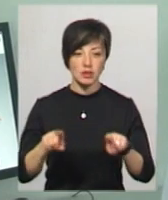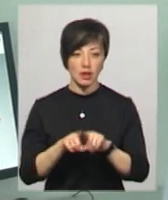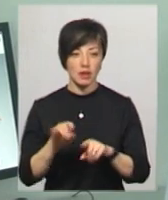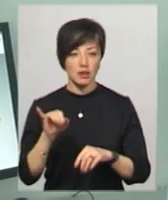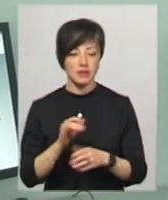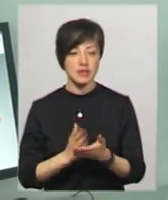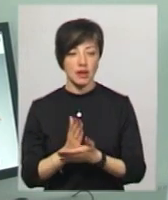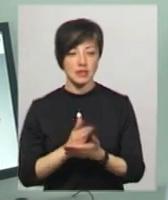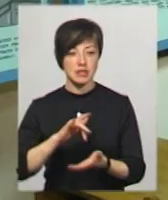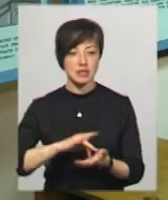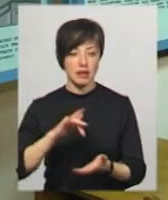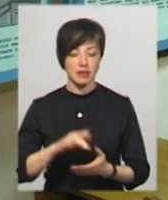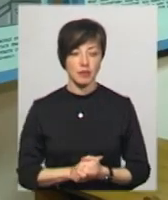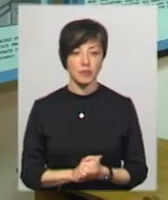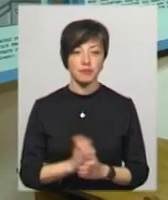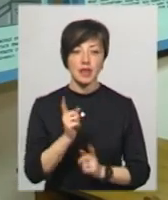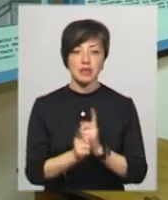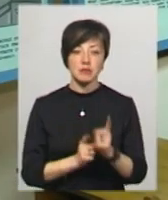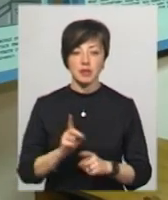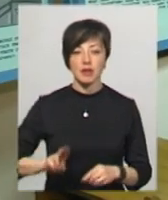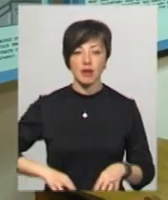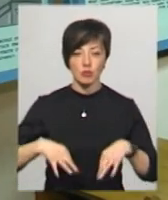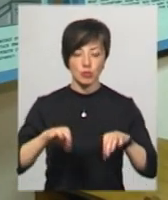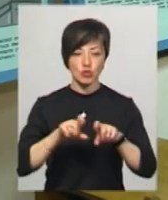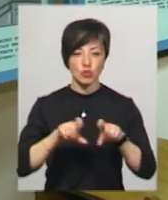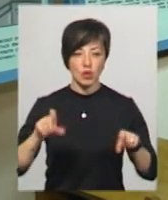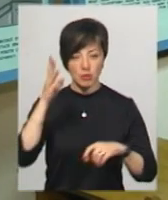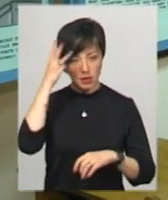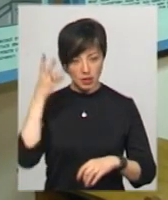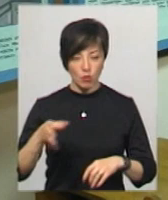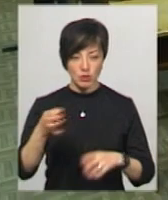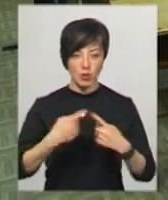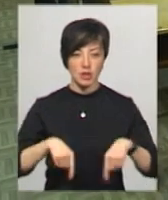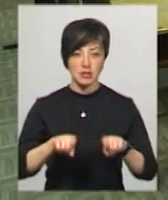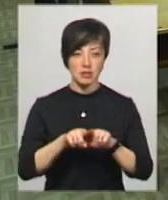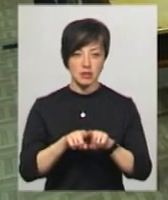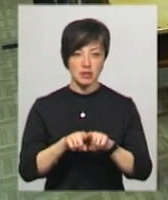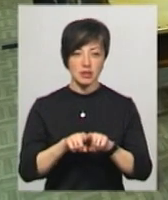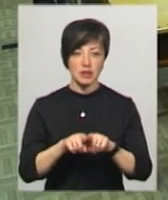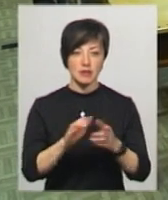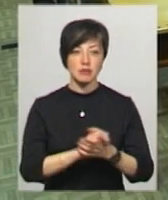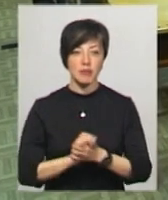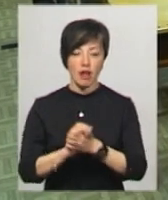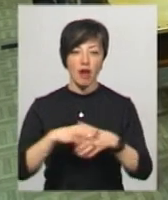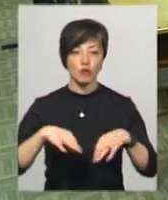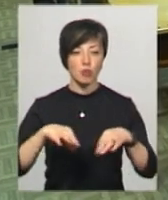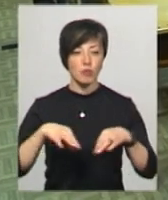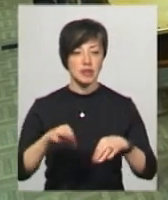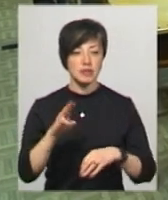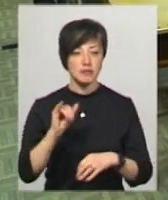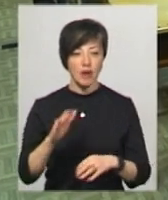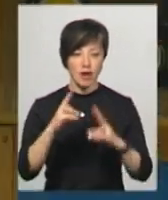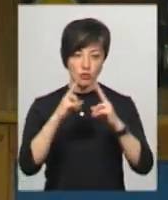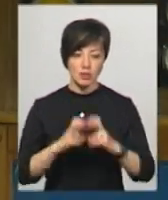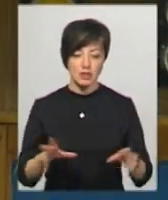в сервісних центрах. Зміни директор автомобільної школи Хмельницької обласної організації Всеукраїнської спілки автомобілістів Павло Талімончик